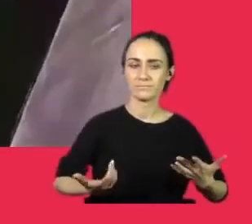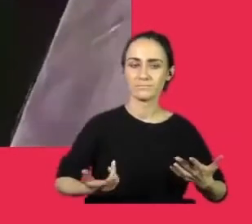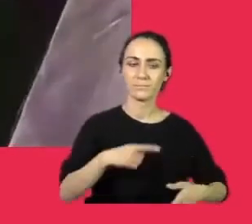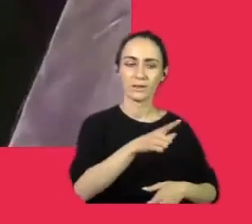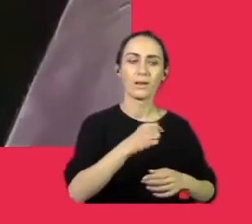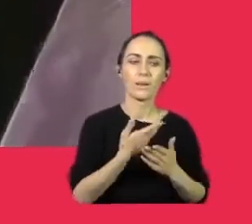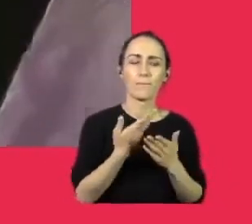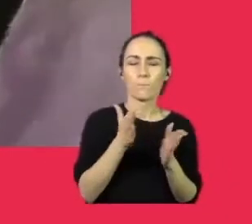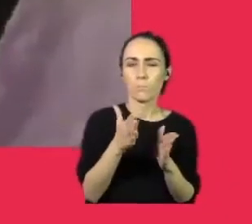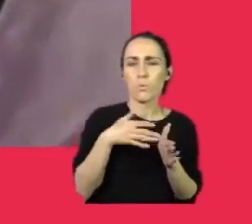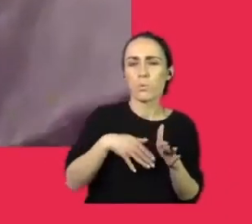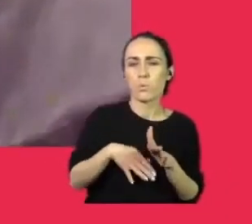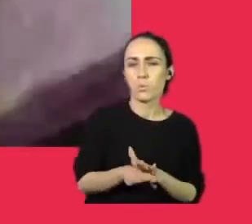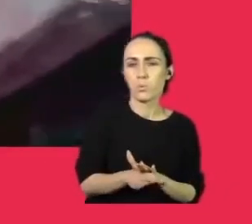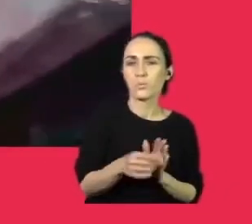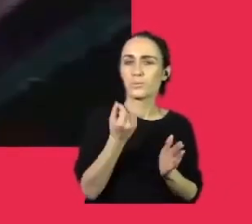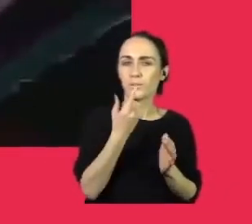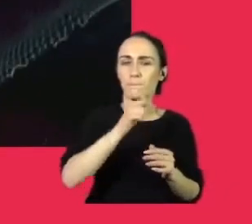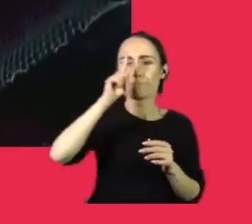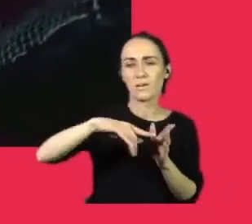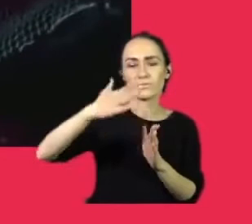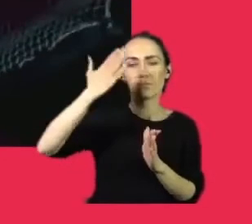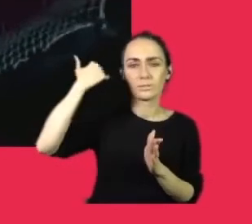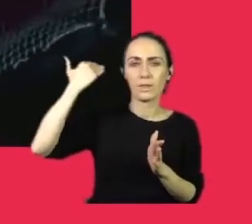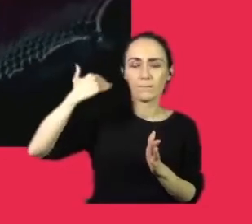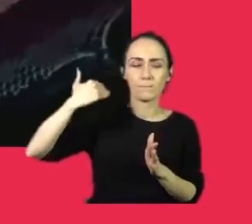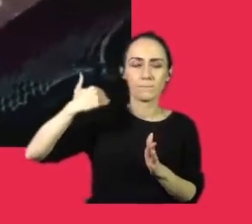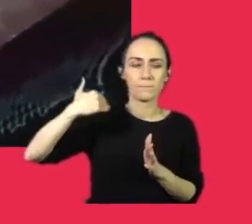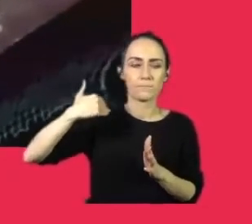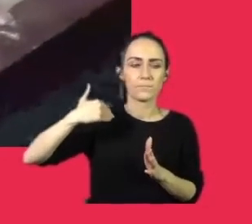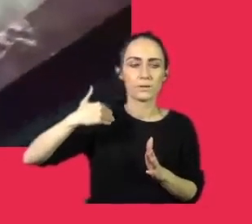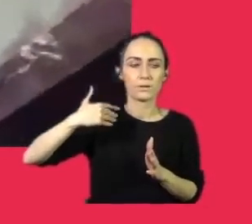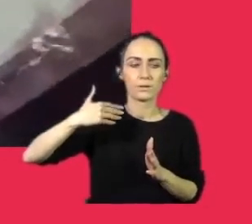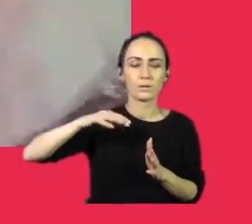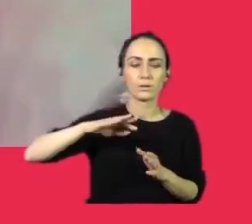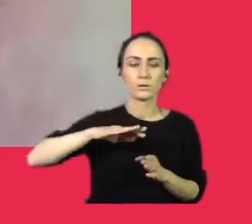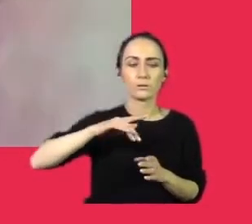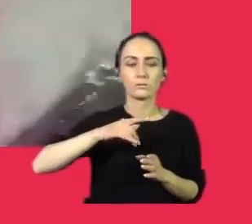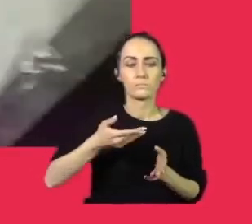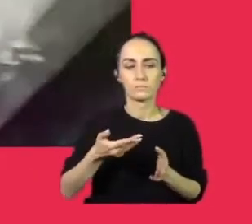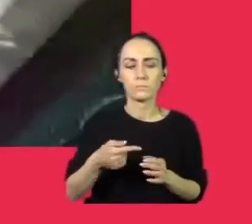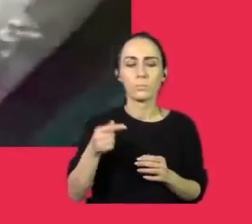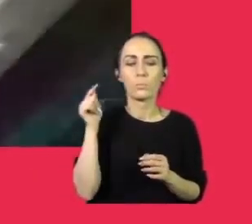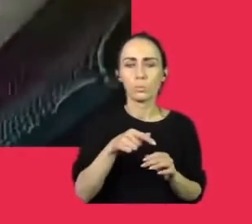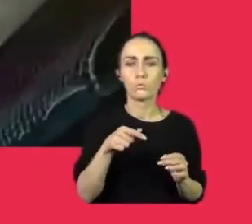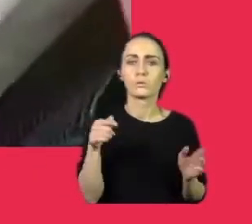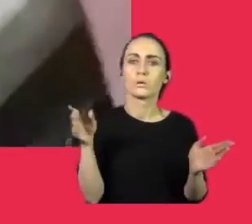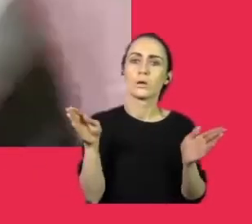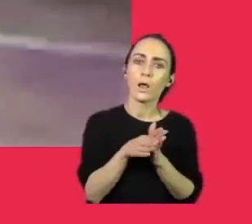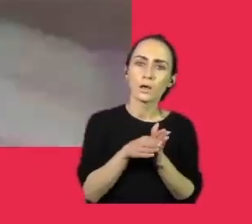urodzonego u nas trochę ponad miesiąc temu, który, no niestety, musi być